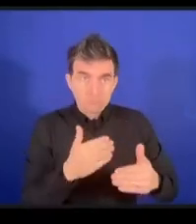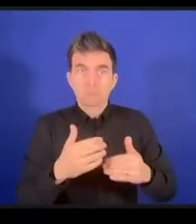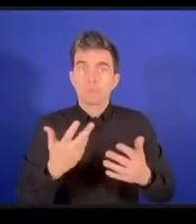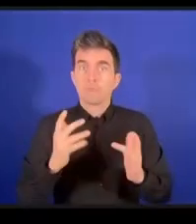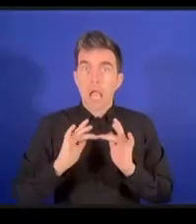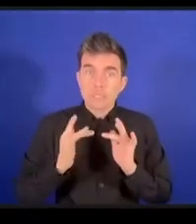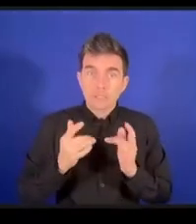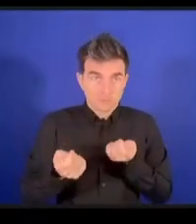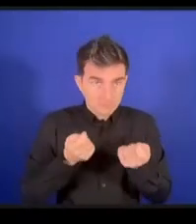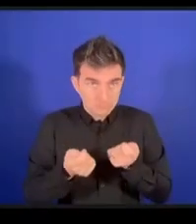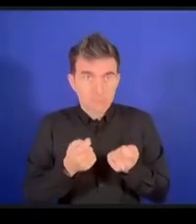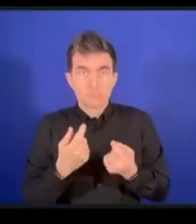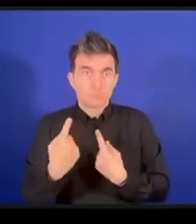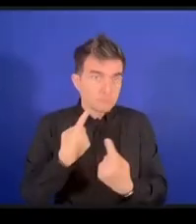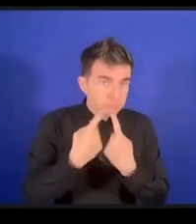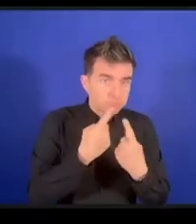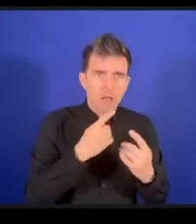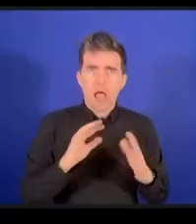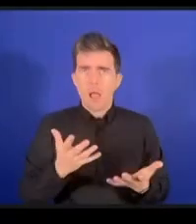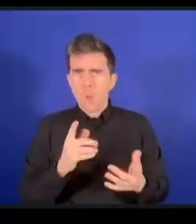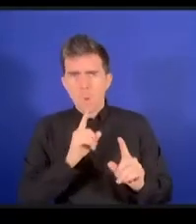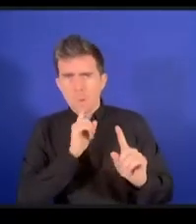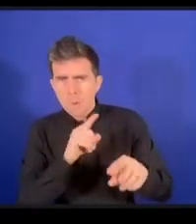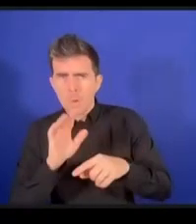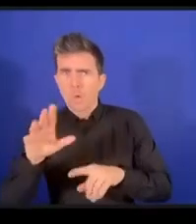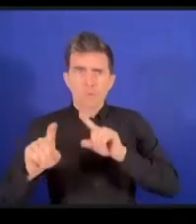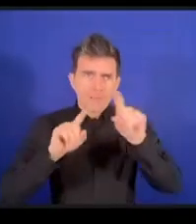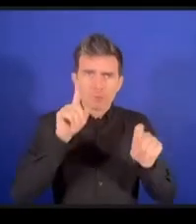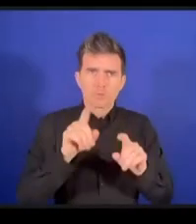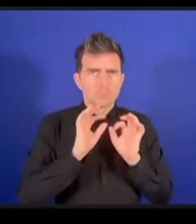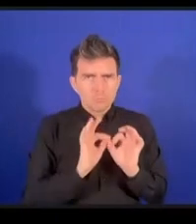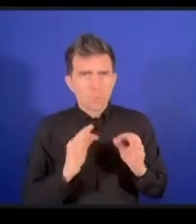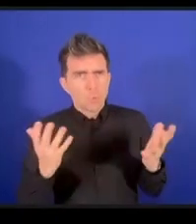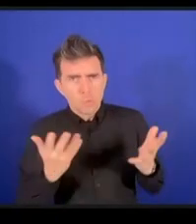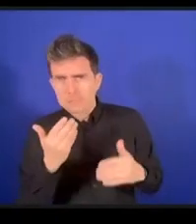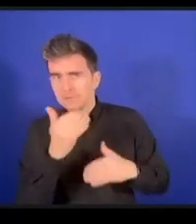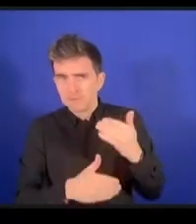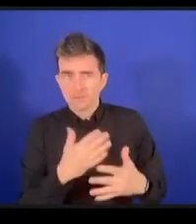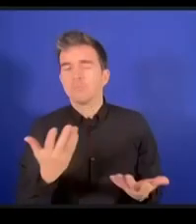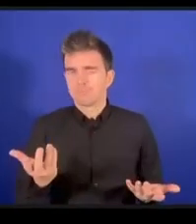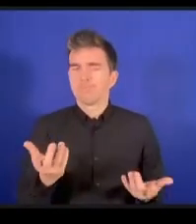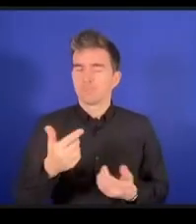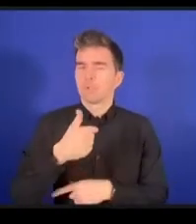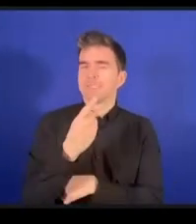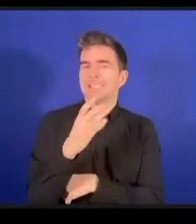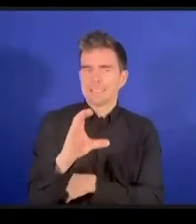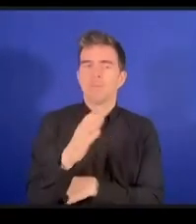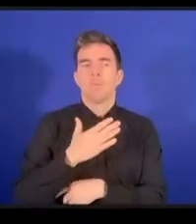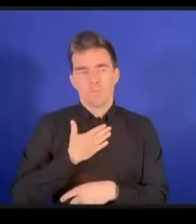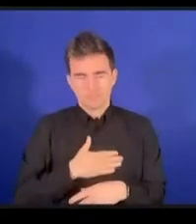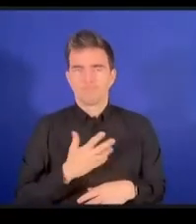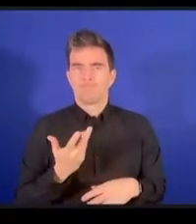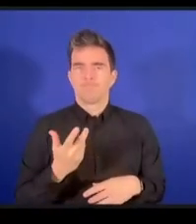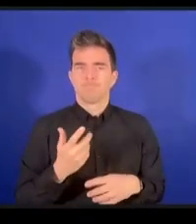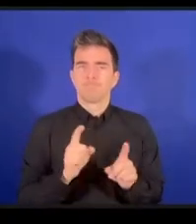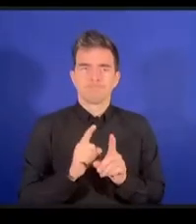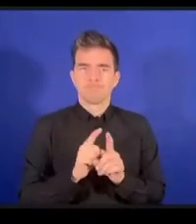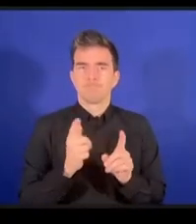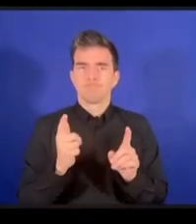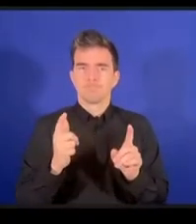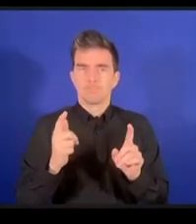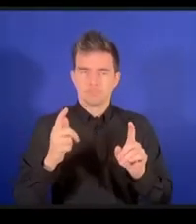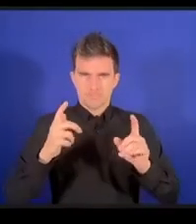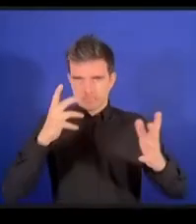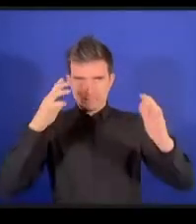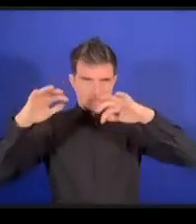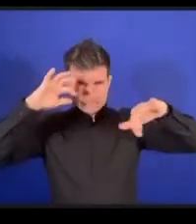何をするべきかという問いに対する答えでしたらDCはやはりそのボトムアップのプロセスをそのような